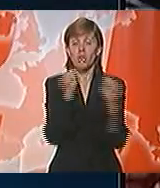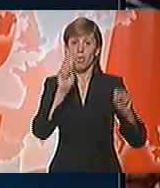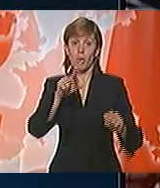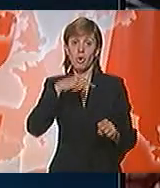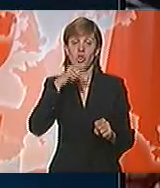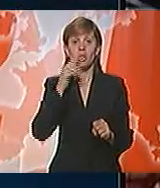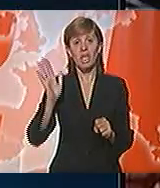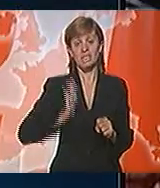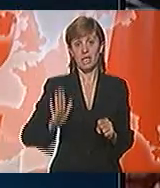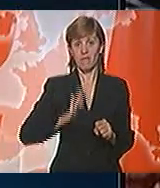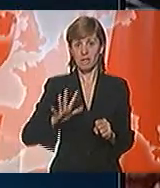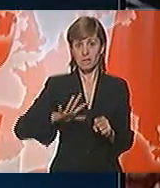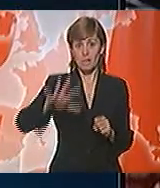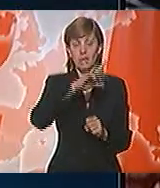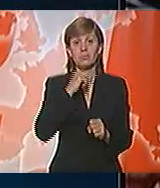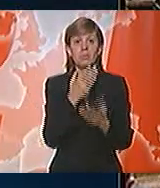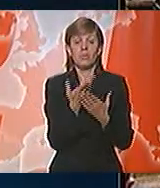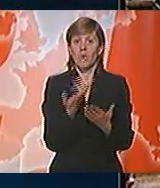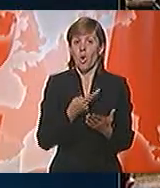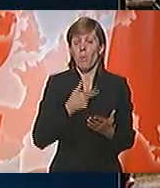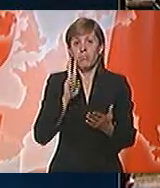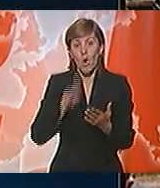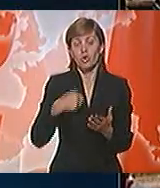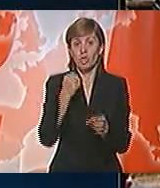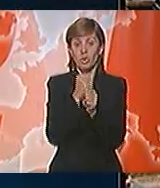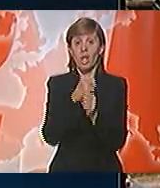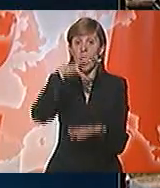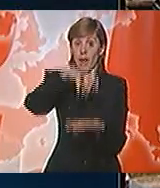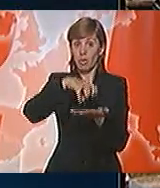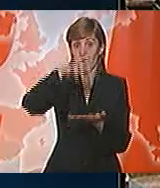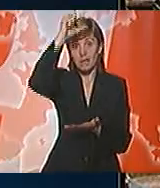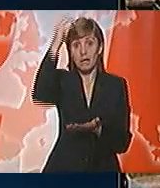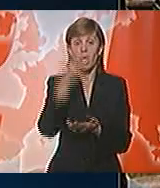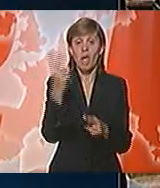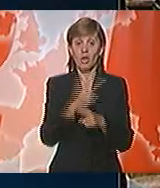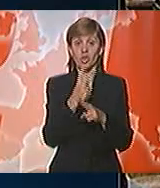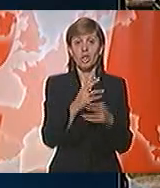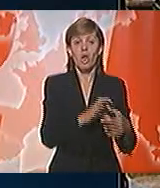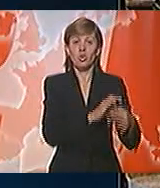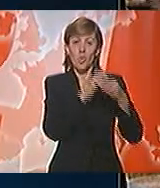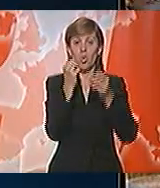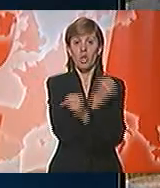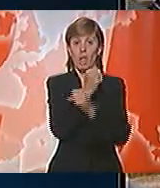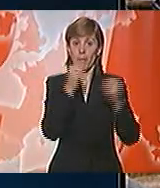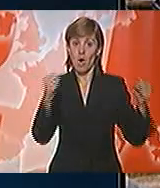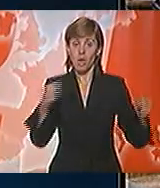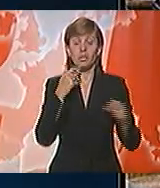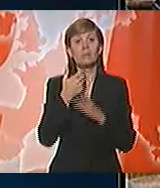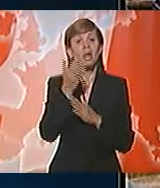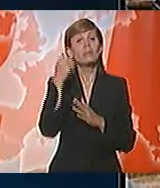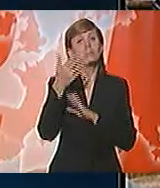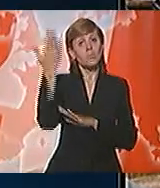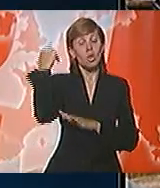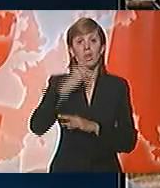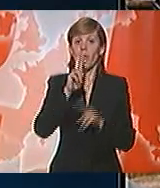reći i civilizacijske zrelosti. Republika Srbija kao država sa dugom demokratskom tradicijom ne može i neće